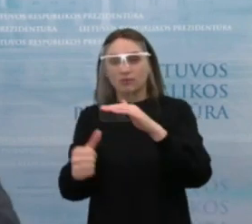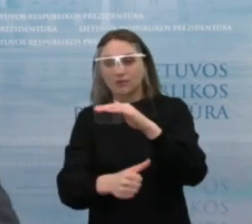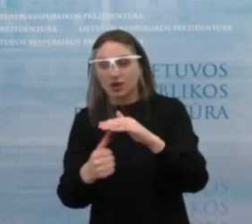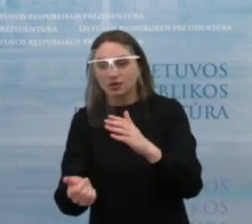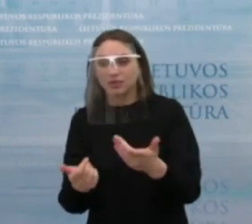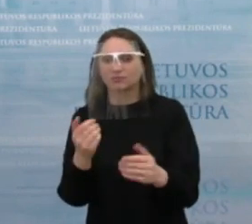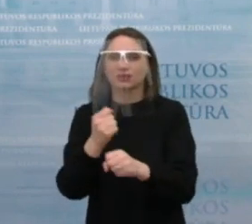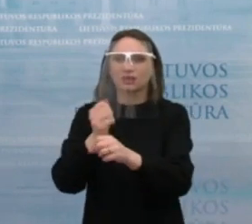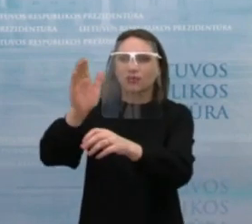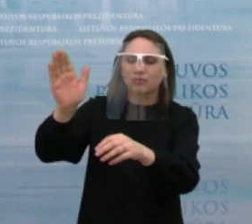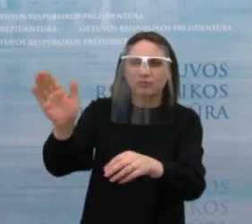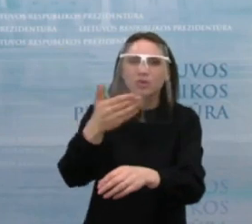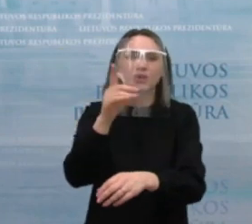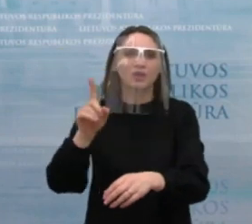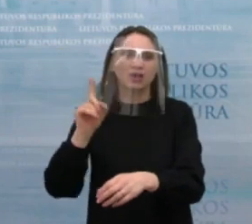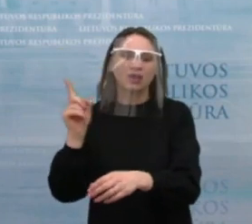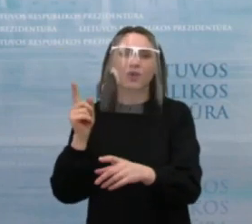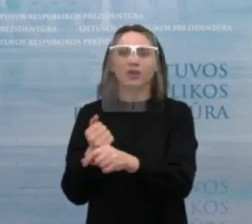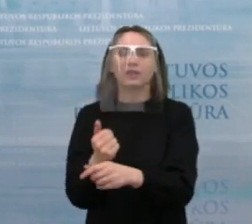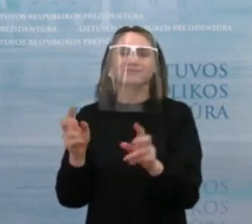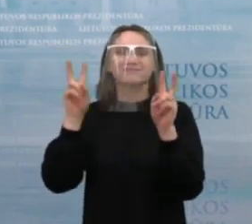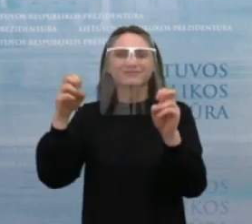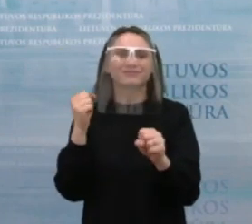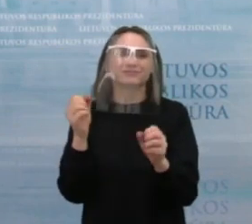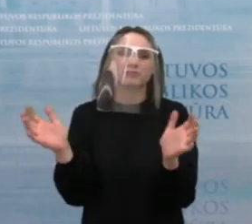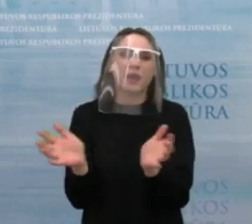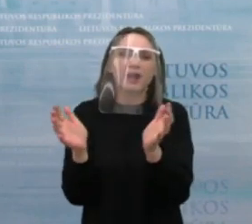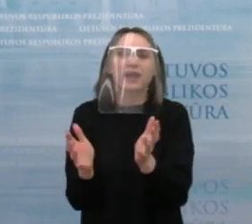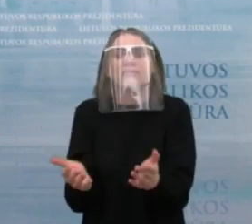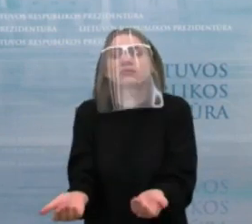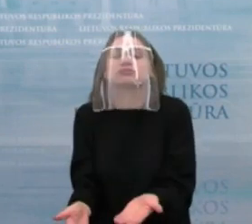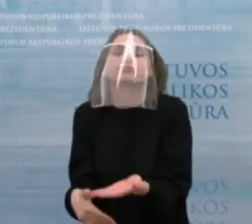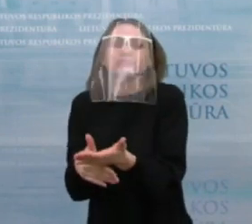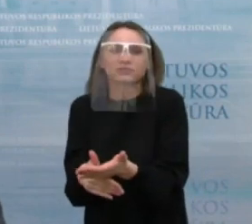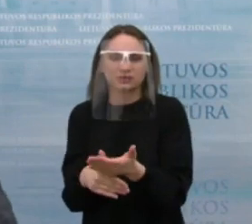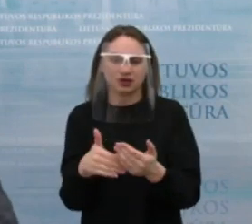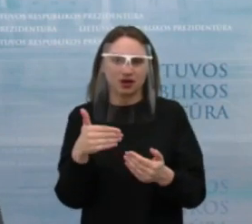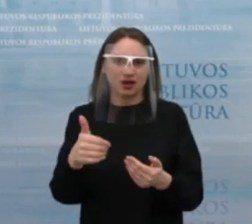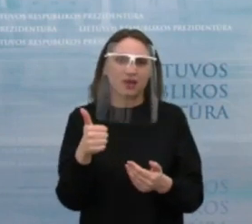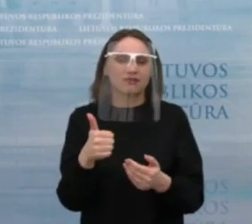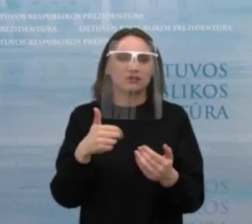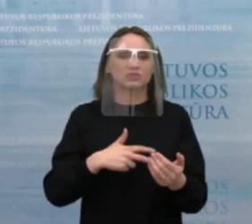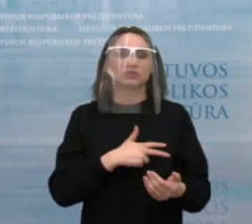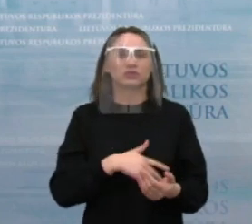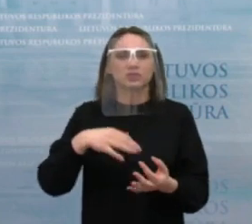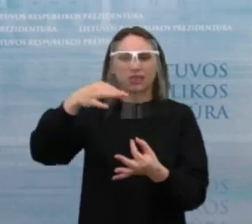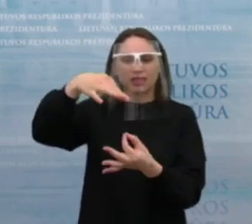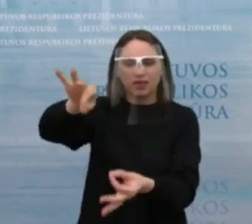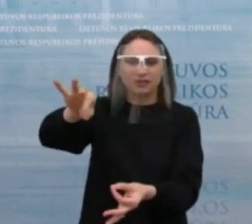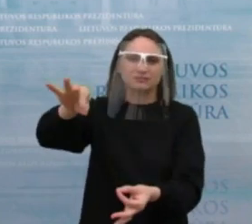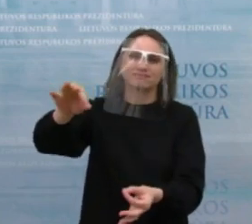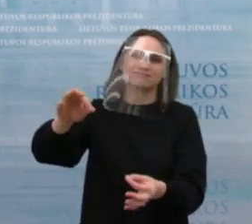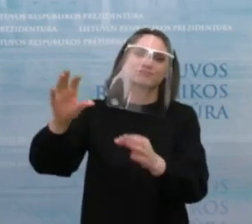asmenims, jauniems asmenims. Tai yra taip pat kelias mažinti socialinę atskirtį arba kitaip tariant išvengti socialinės